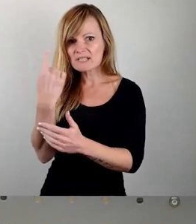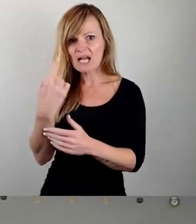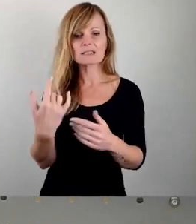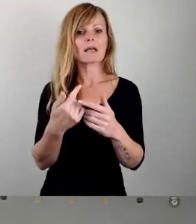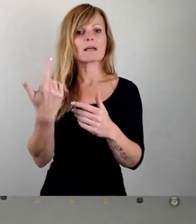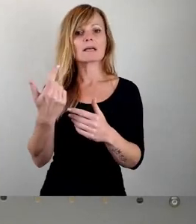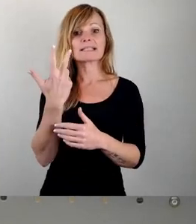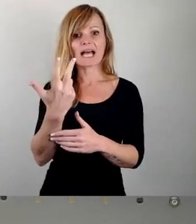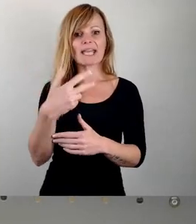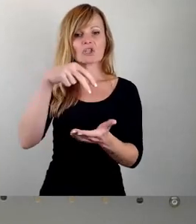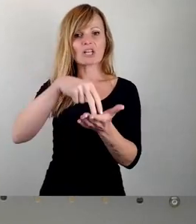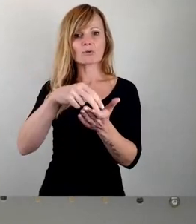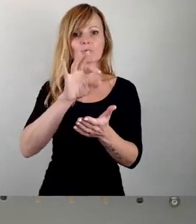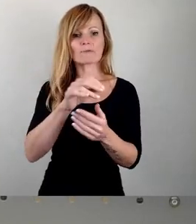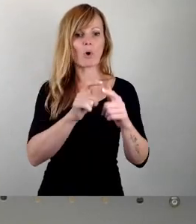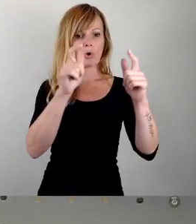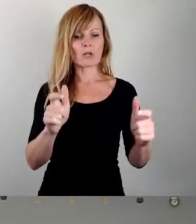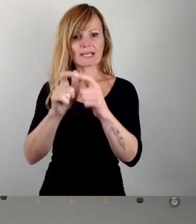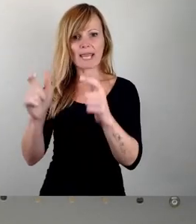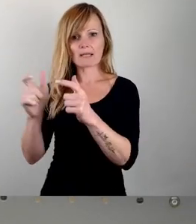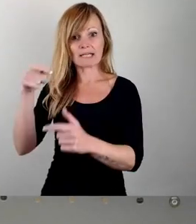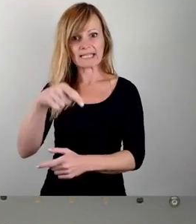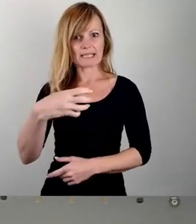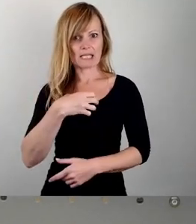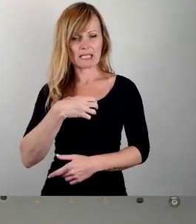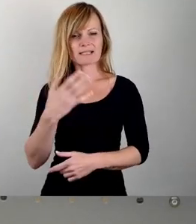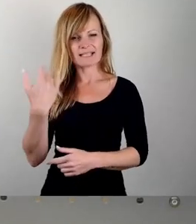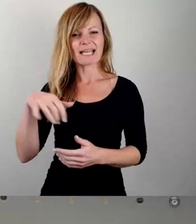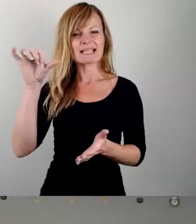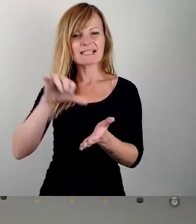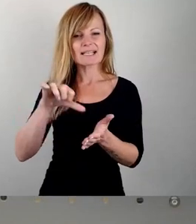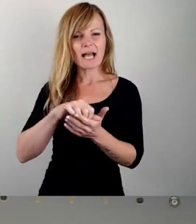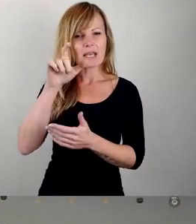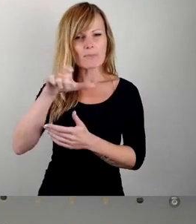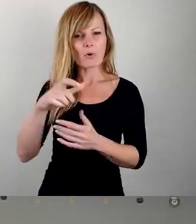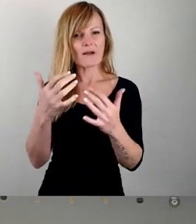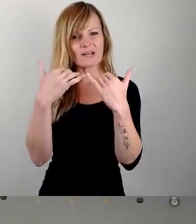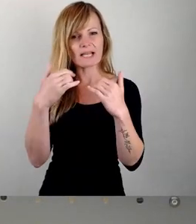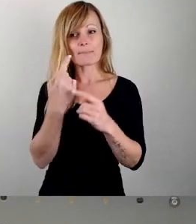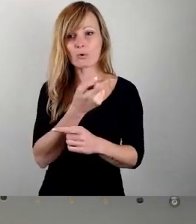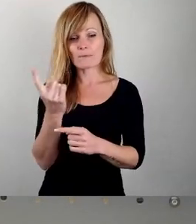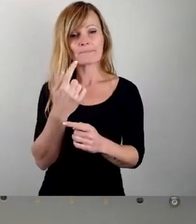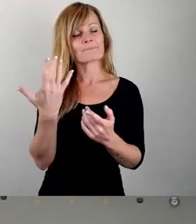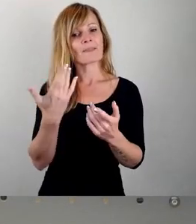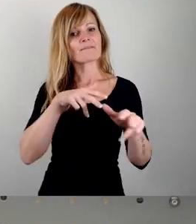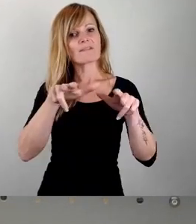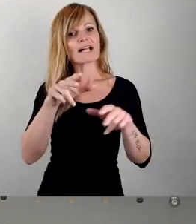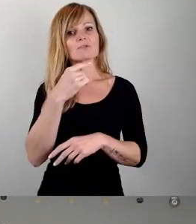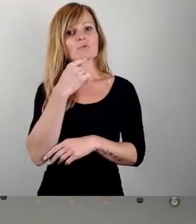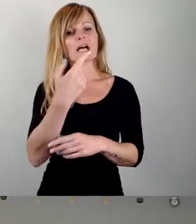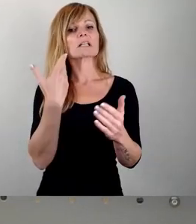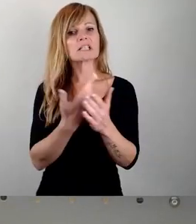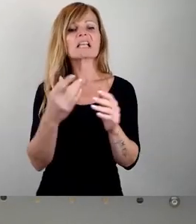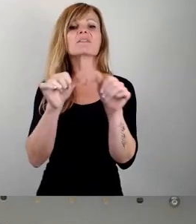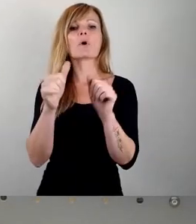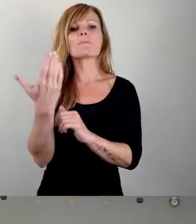Dresden. Eine zentrale Bürgerversammlung, von der die Verwaltung der Meinung war, dies wäre eine Form von Bürgerbeteiligung.